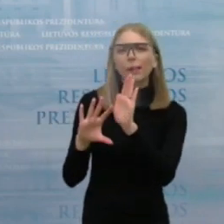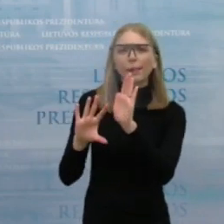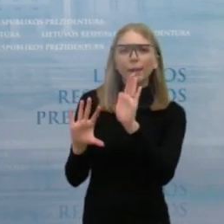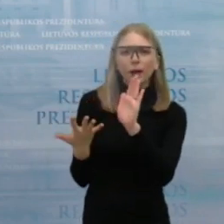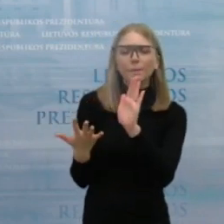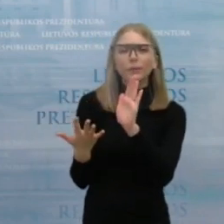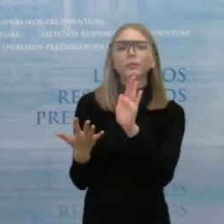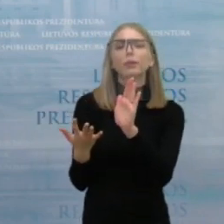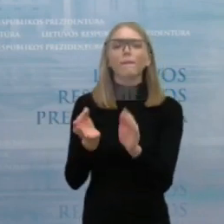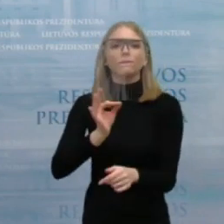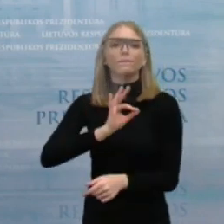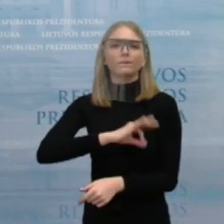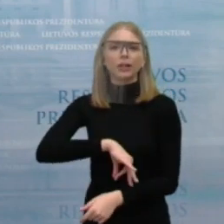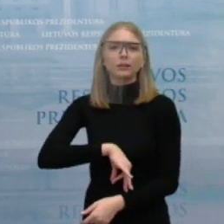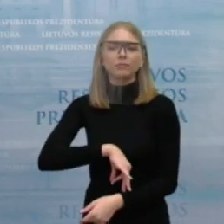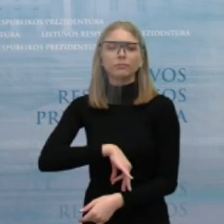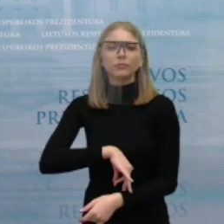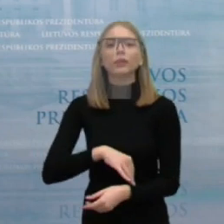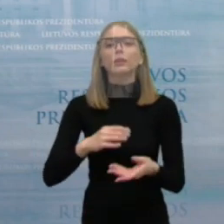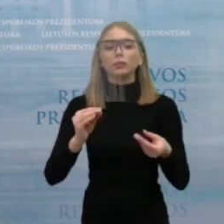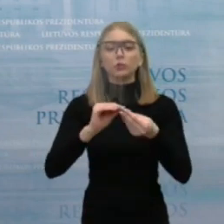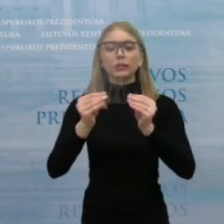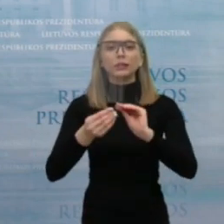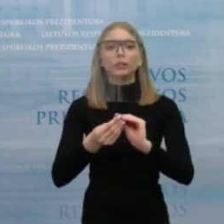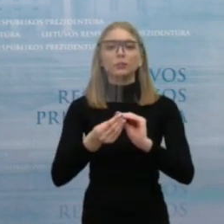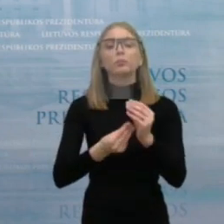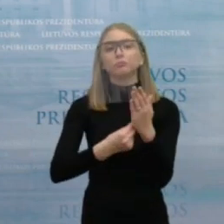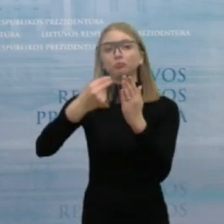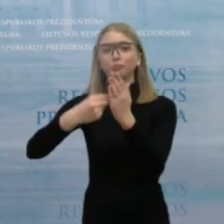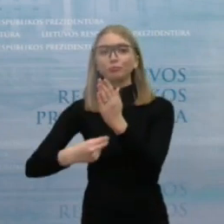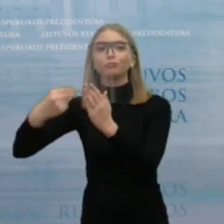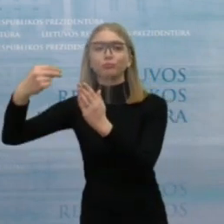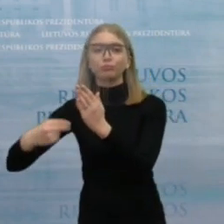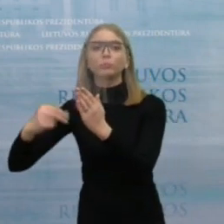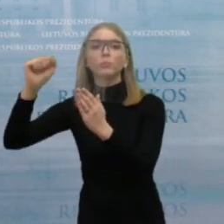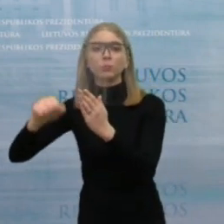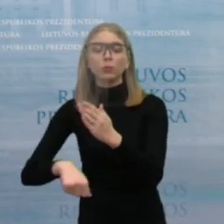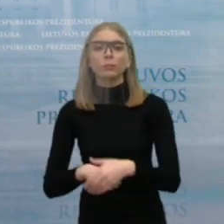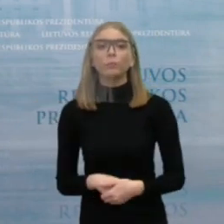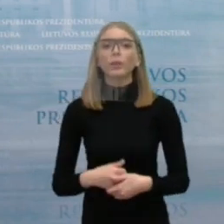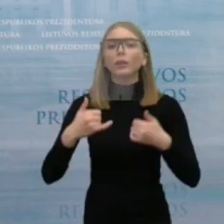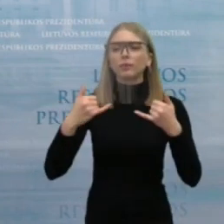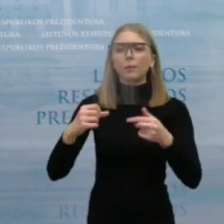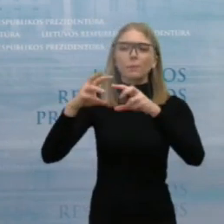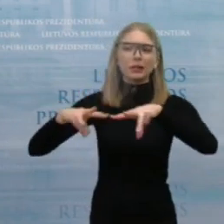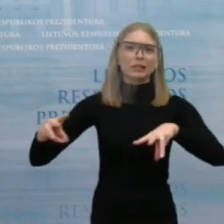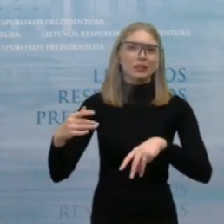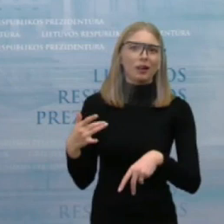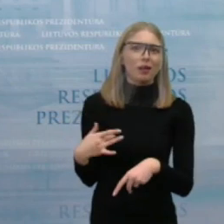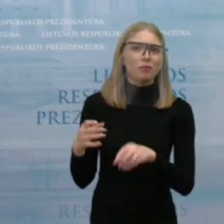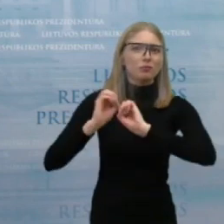prasmingą finišą, pasirašant tokį sudarymą. Konkrečiau galbūt palikščiau galimybę ministrui pakomentuoti,